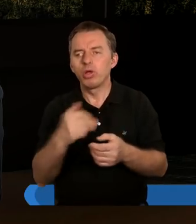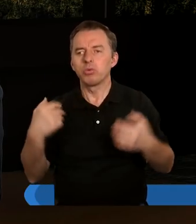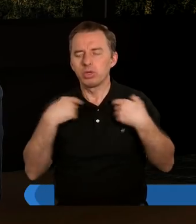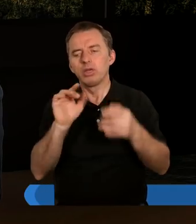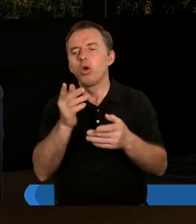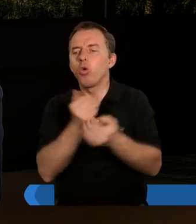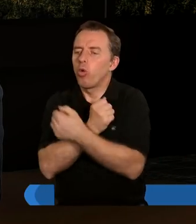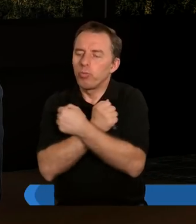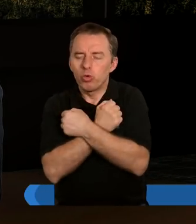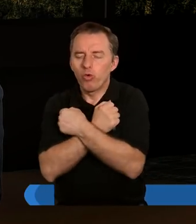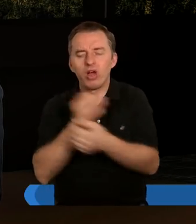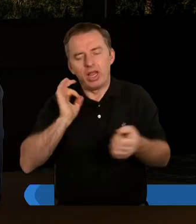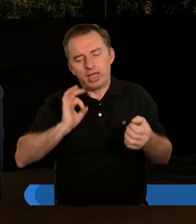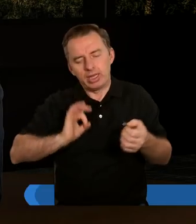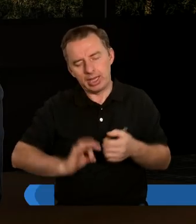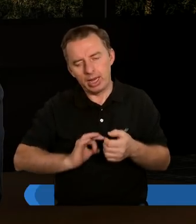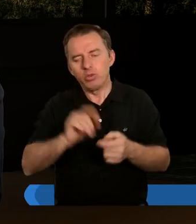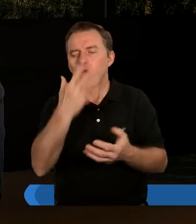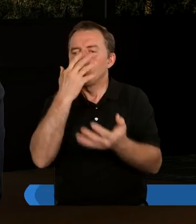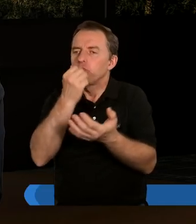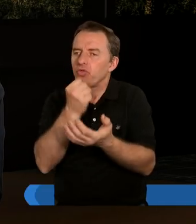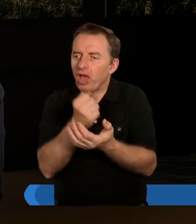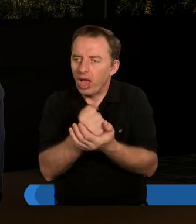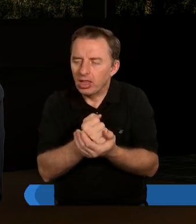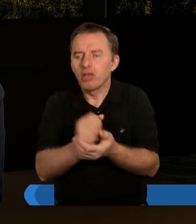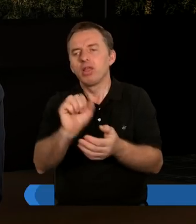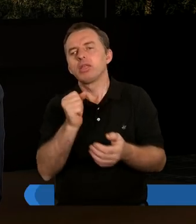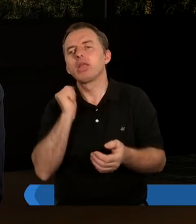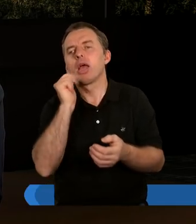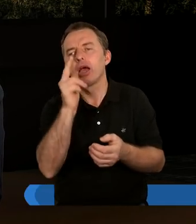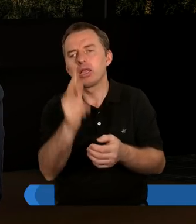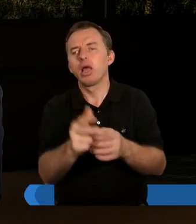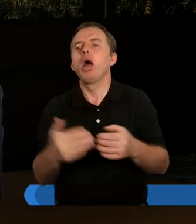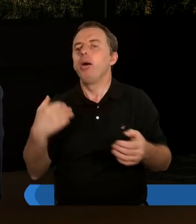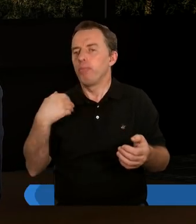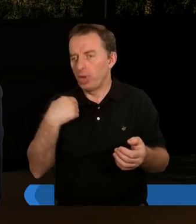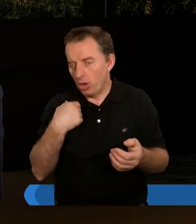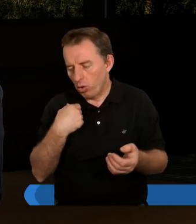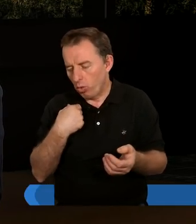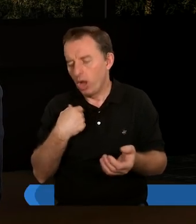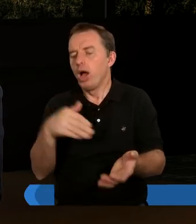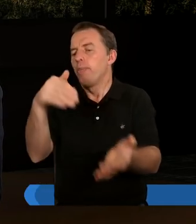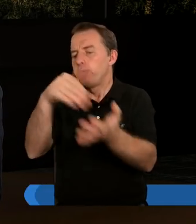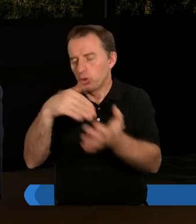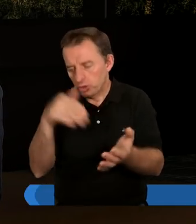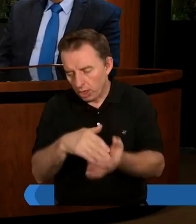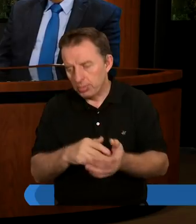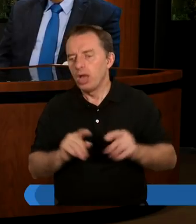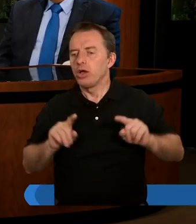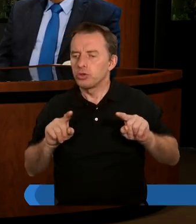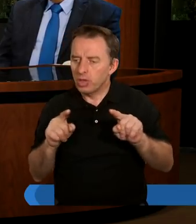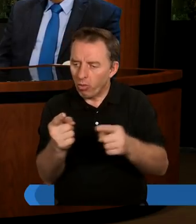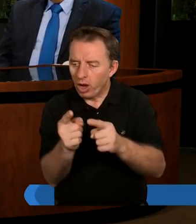miłowanym synem, więc to też świadectwo tego, że jednak była potrzebna interwencja, pewne działanie.